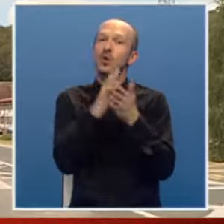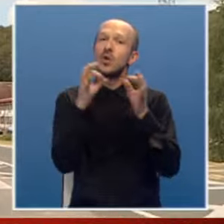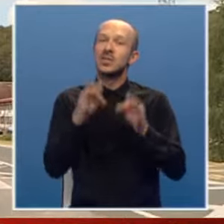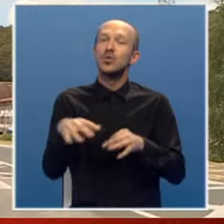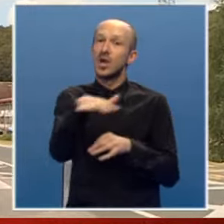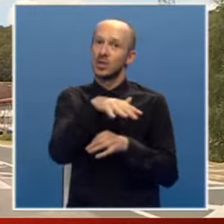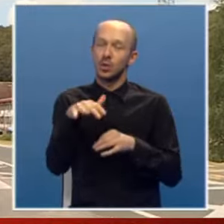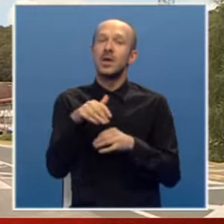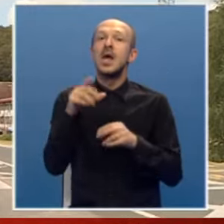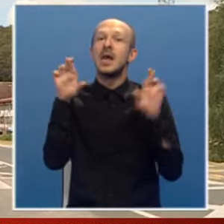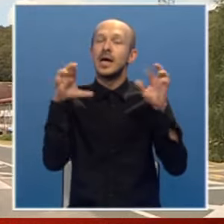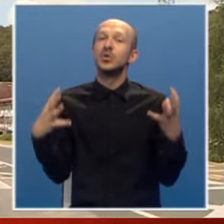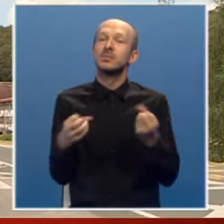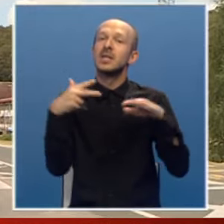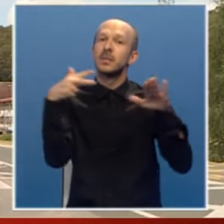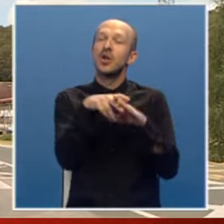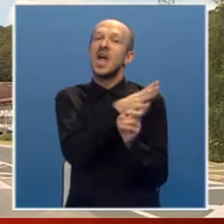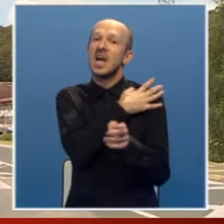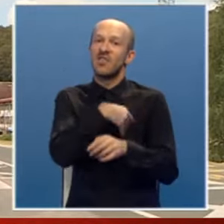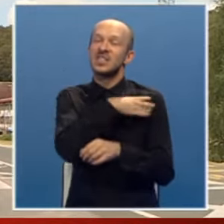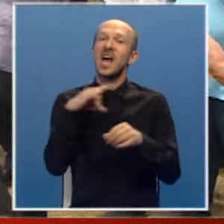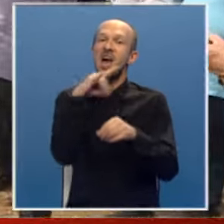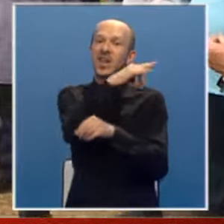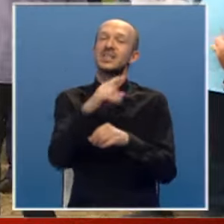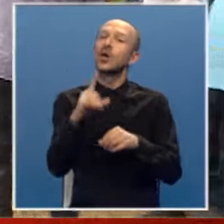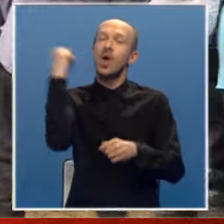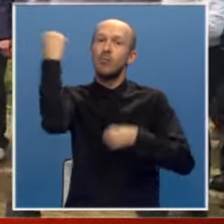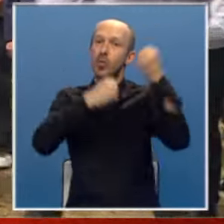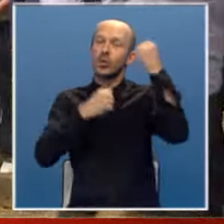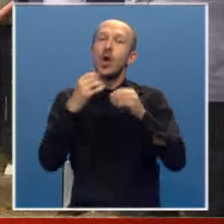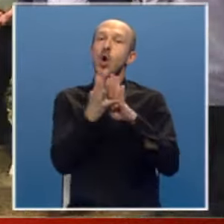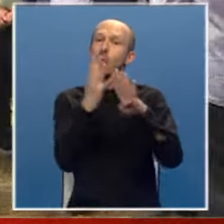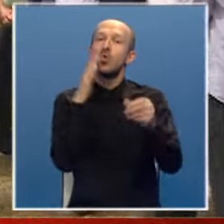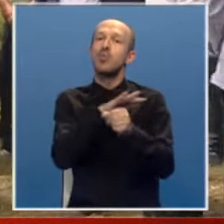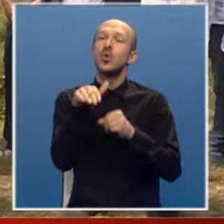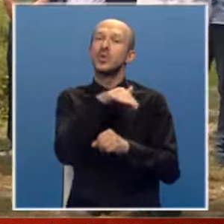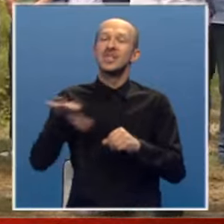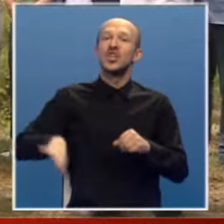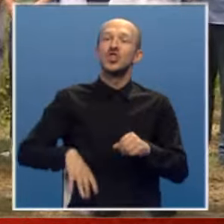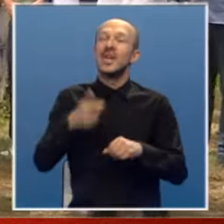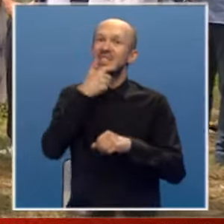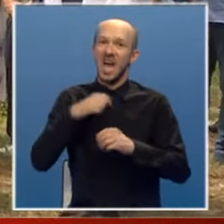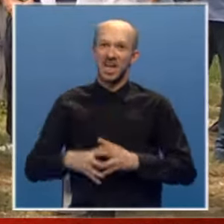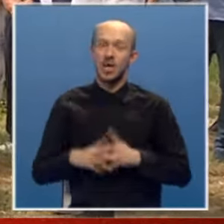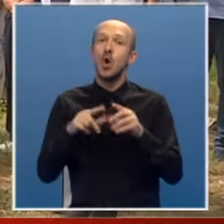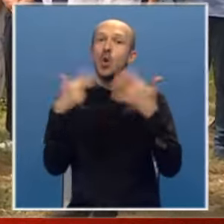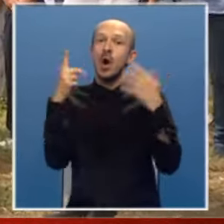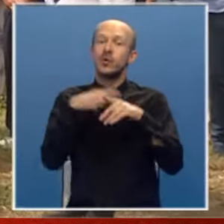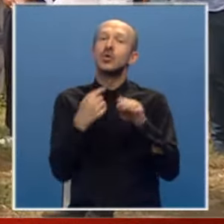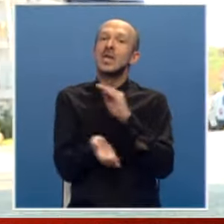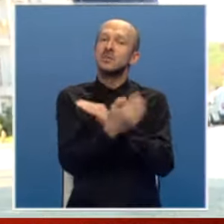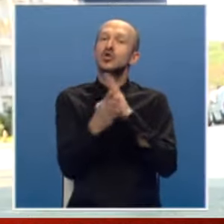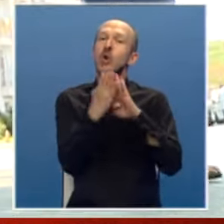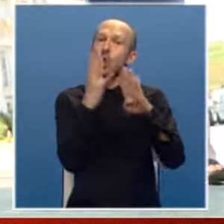teritorija. Nadu za spas prekinula je hrvatska avijacija, koja je bombardovala kolonu punu djece, žena i starih. U avgustovskoj